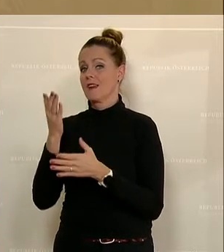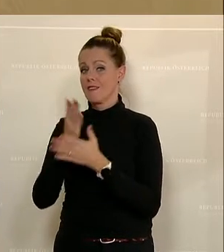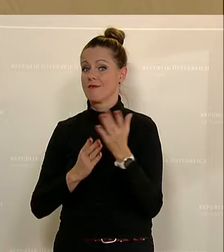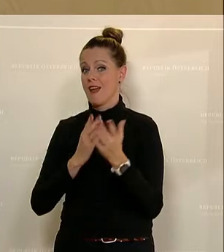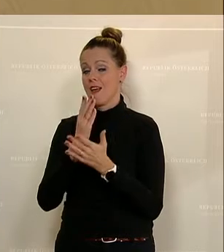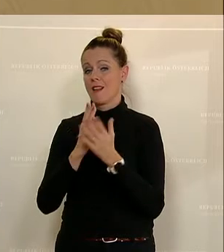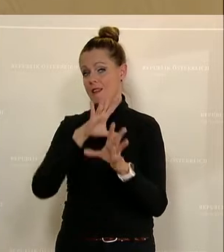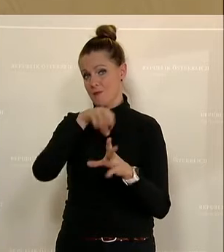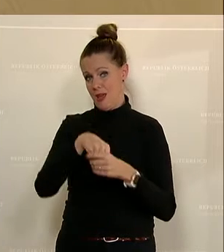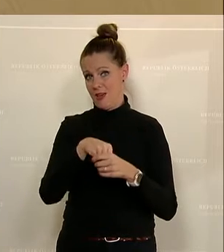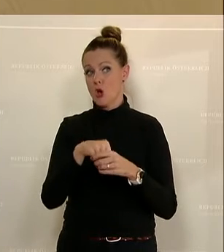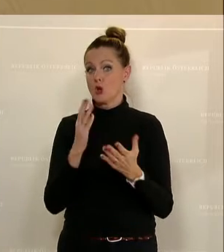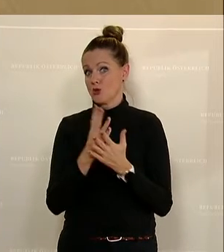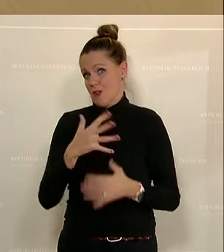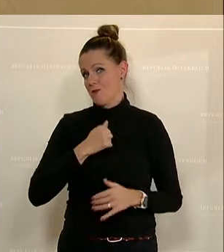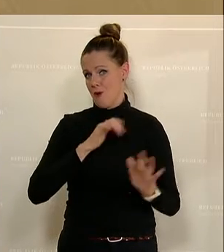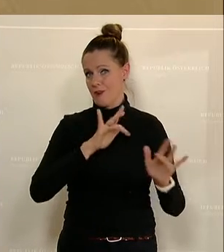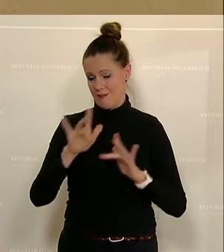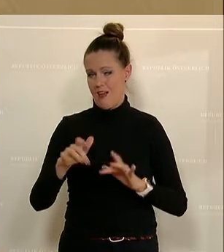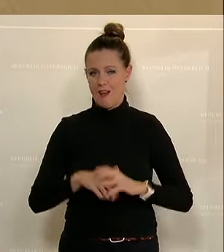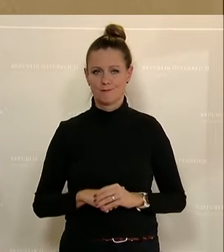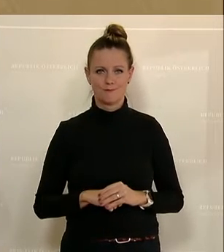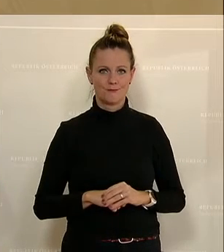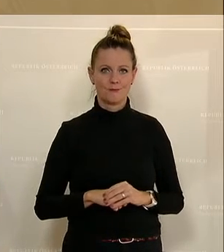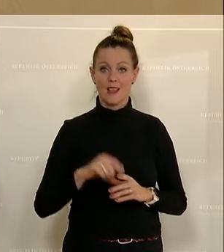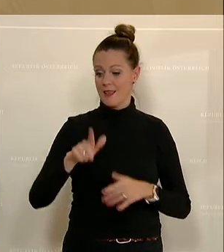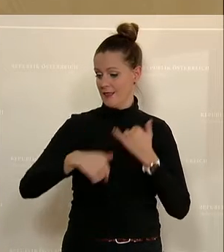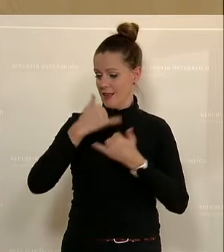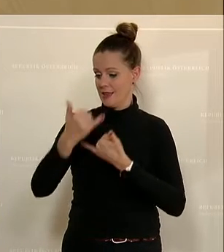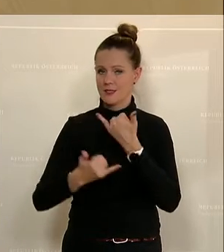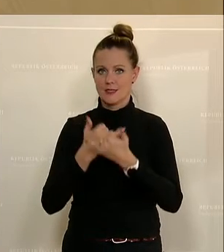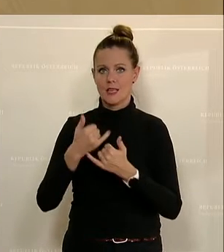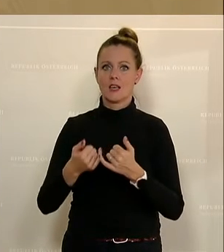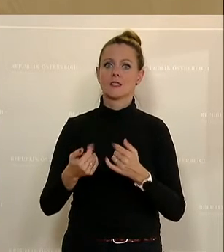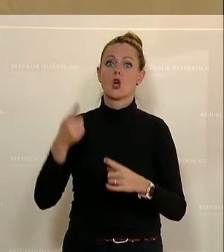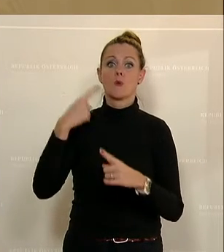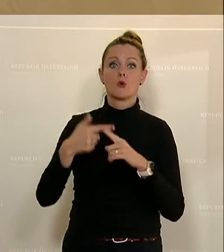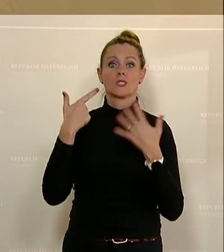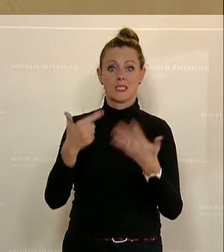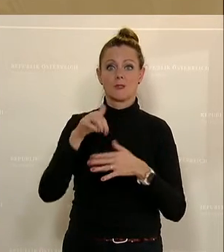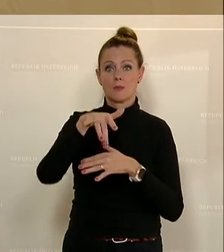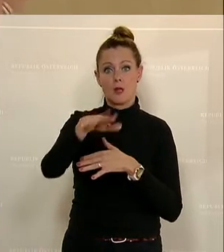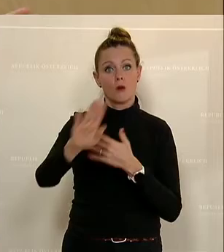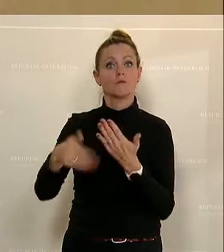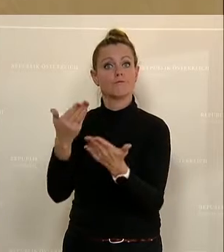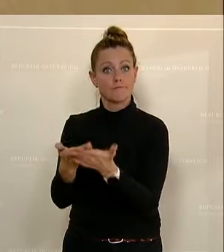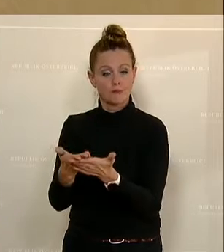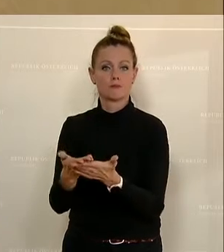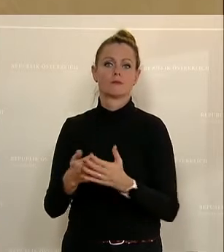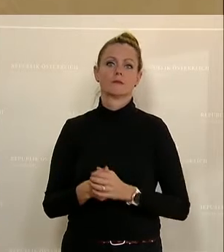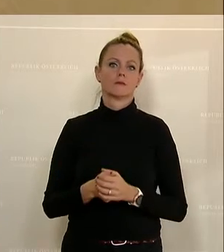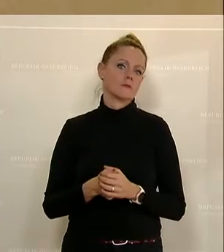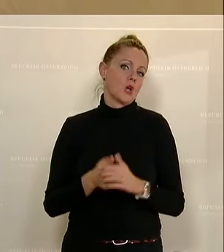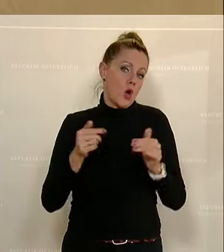Und hier konnten wir auch schon die ersten Erfolge erzielen. Und wir stellen nächstes Jahr plus 70 Millionen Euro hier zur Verfügung. Muss man dazu